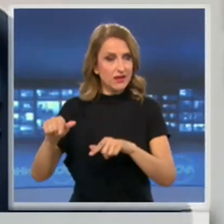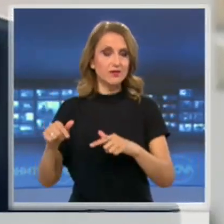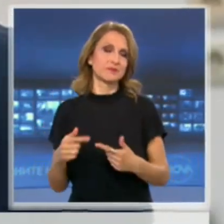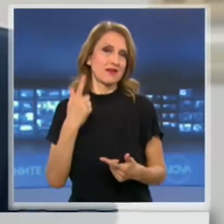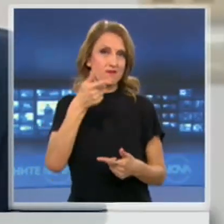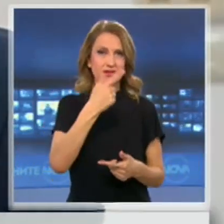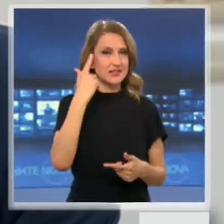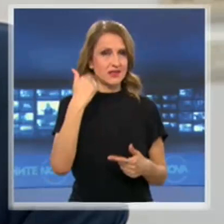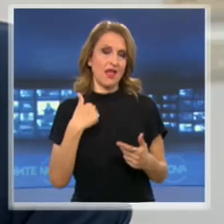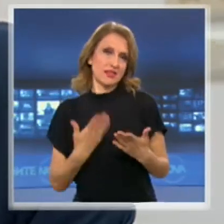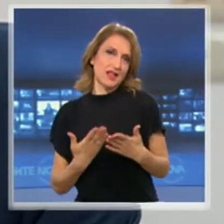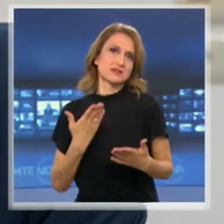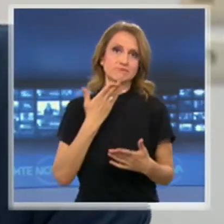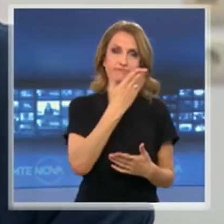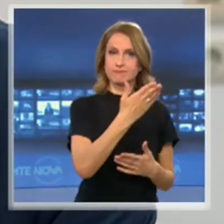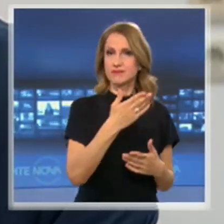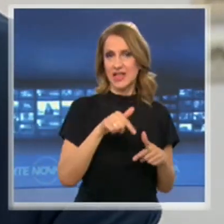ВИЩия съдебен съвет за обсъждане.